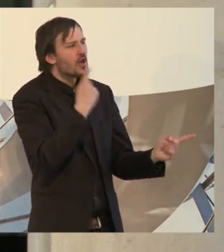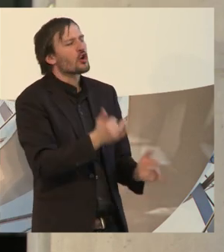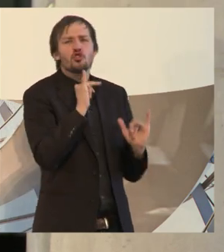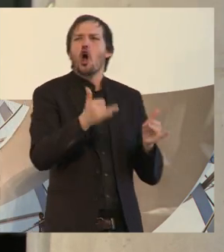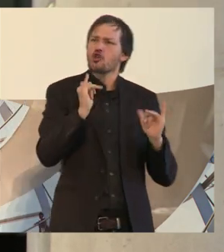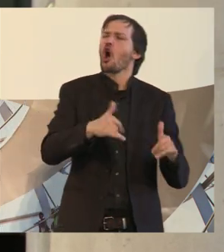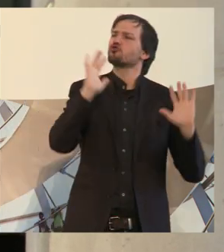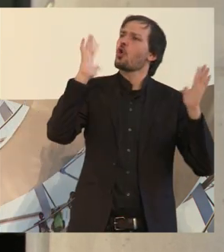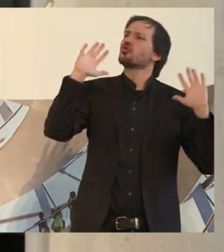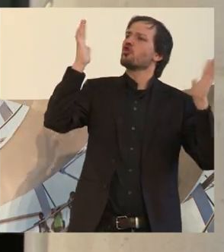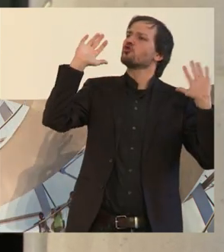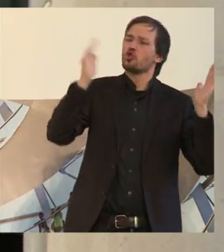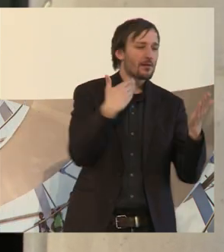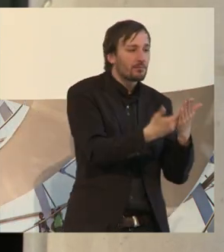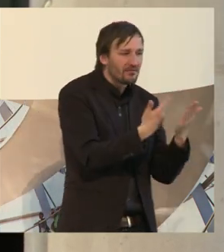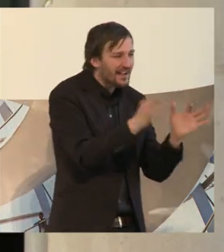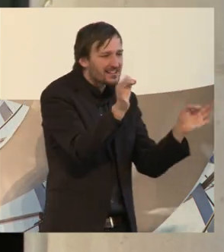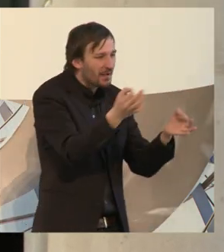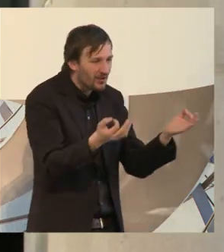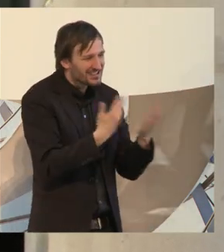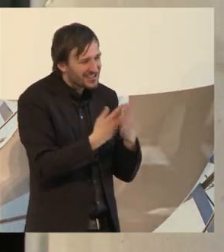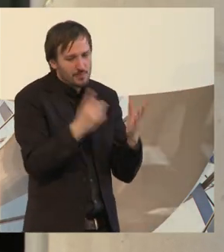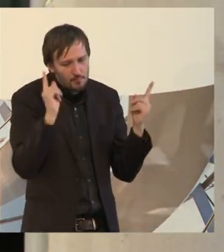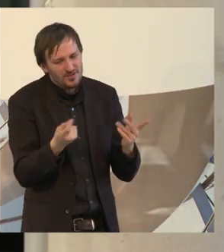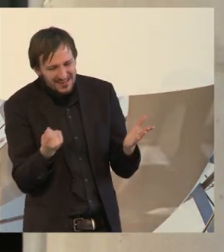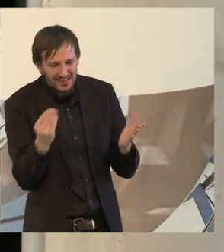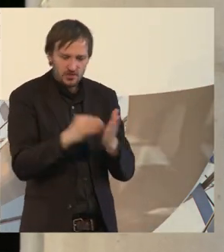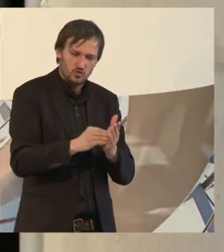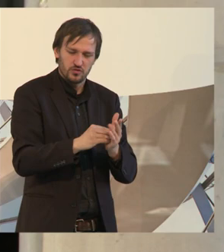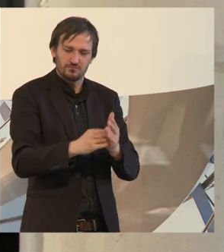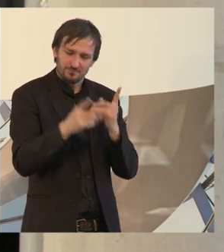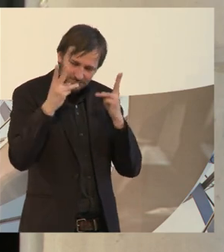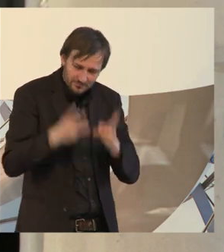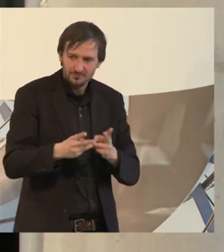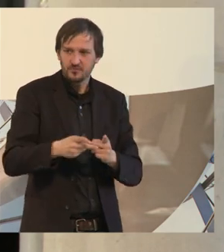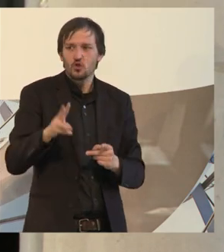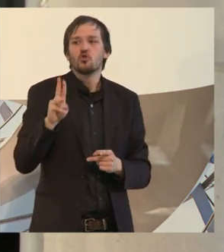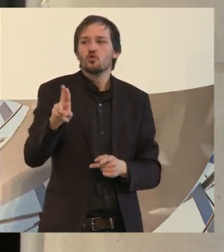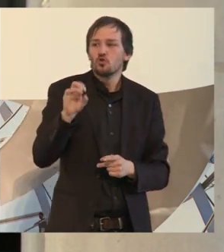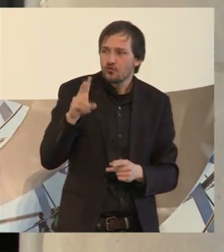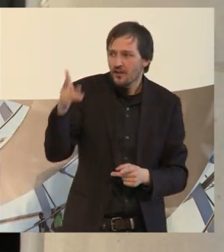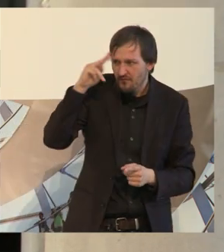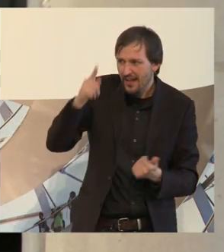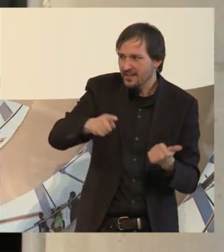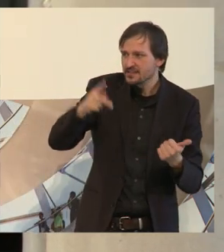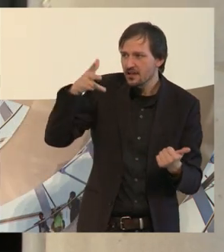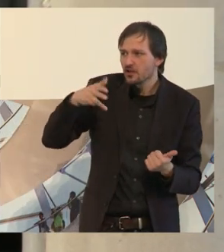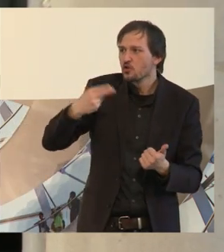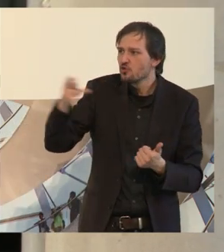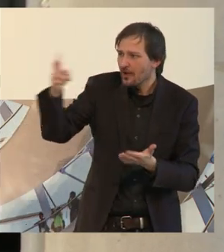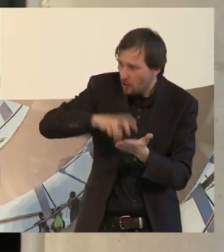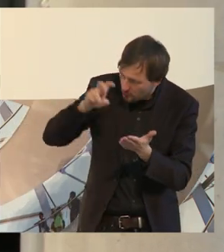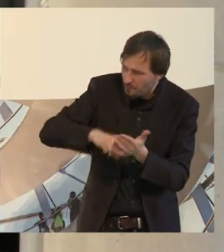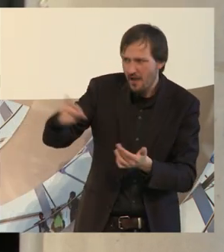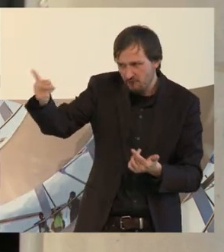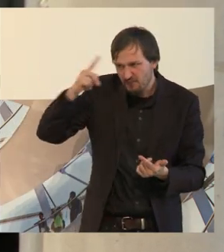gemacht haben. Das sind so kleine Dinge, das sind so kleine Dinge und Uwe Schumacher weiß das ganz genau und Hubert Hüppe weiß das ganz genau, ihr habt ja